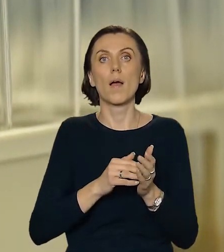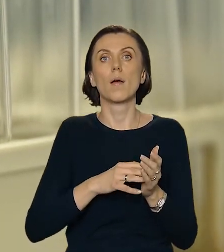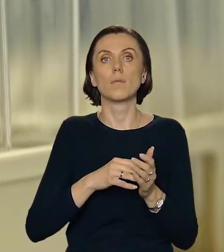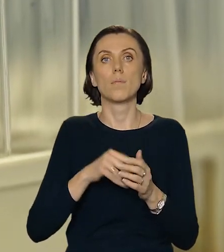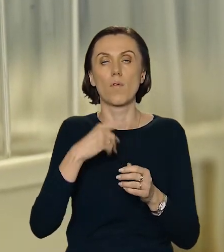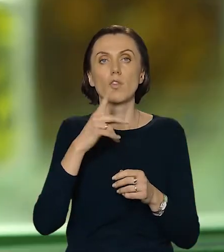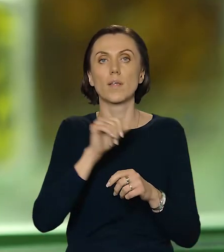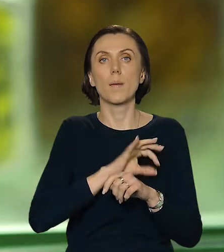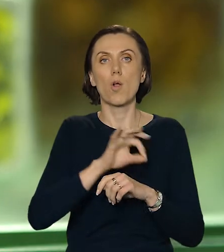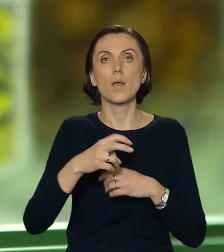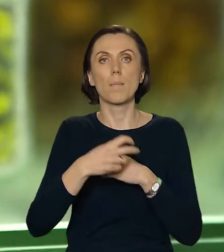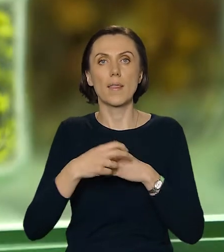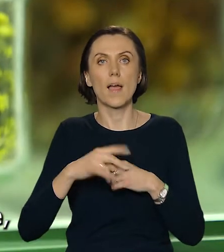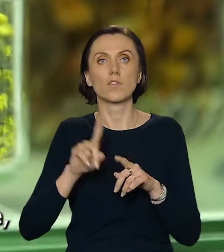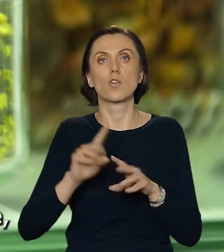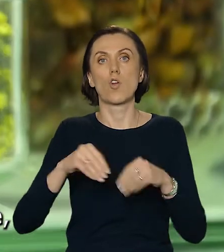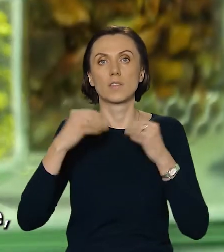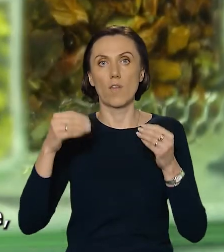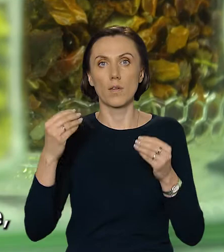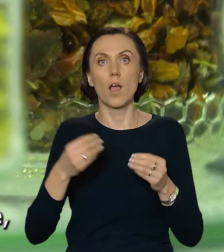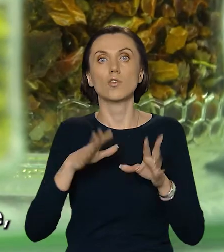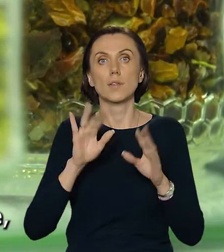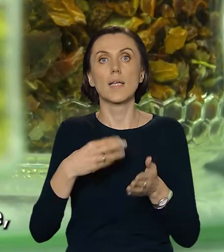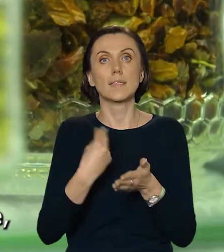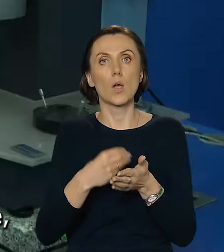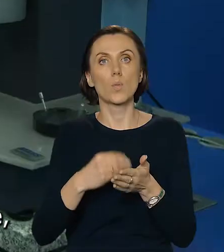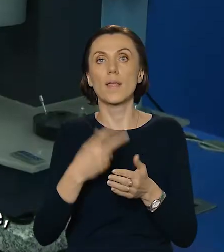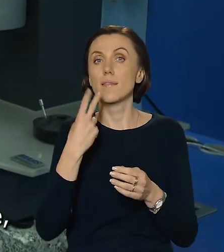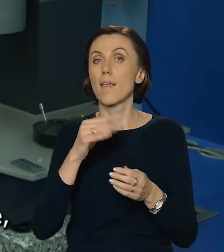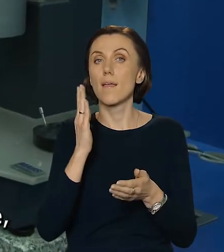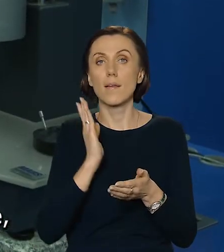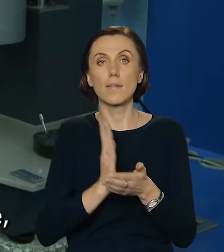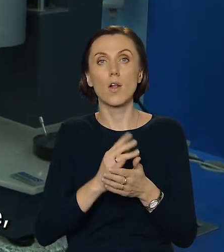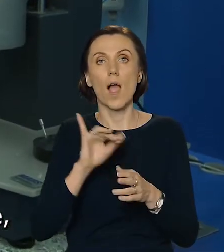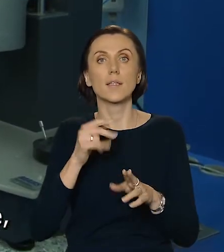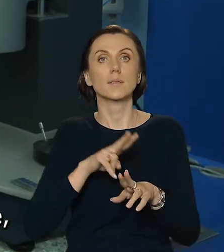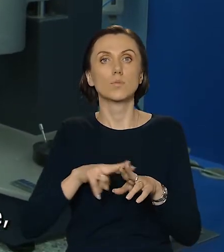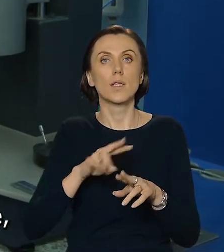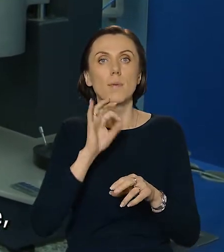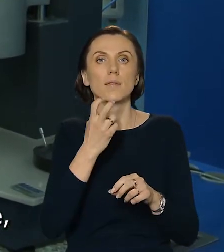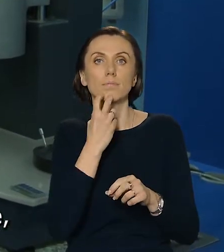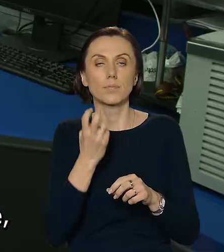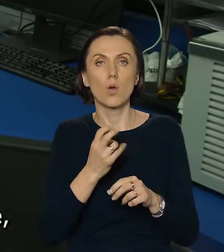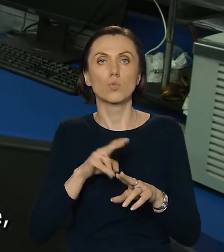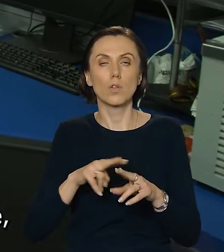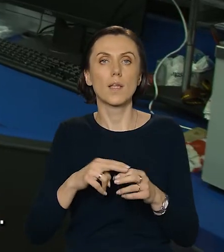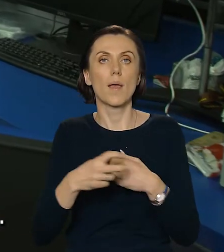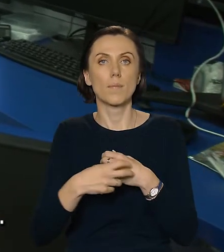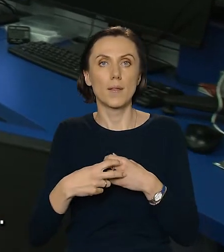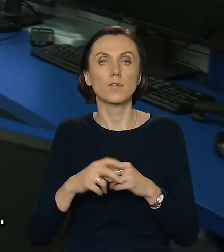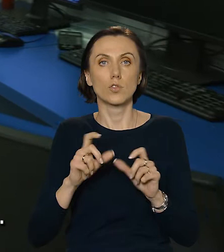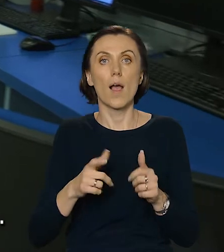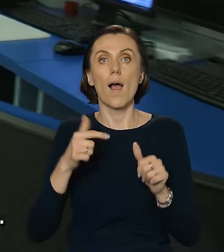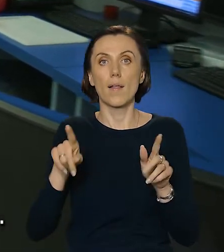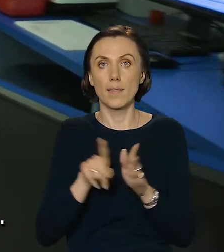projekt badawczo-rozwojowy, którym zostały zakupione nie tylko określona aparatura i urządzenia badawcze, ale